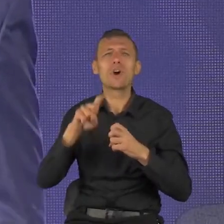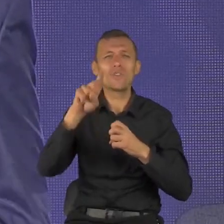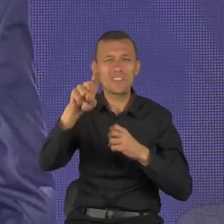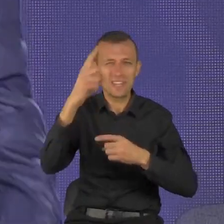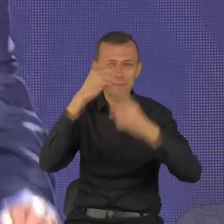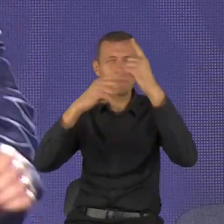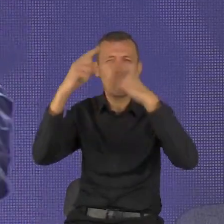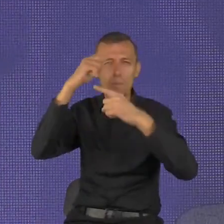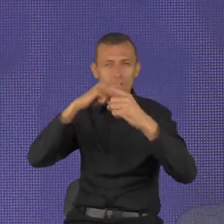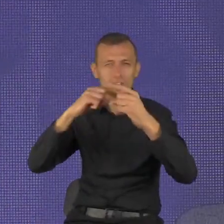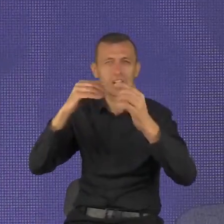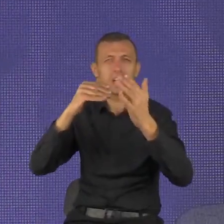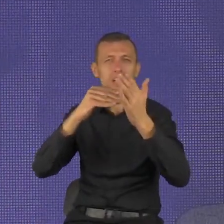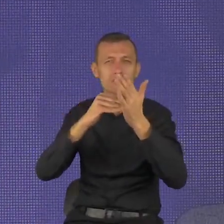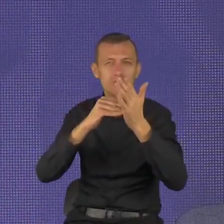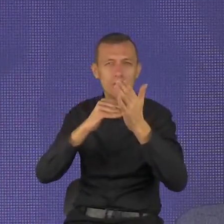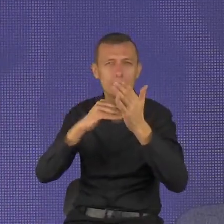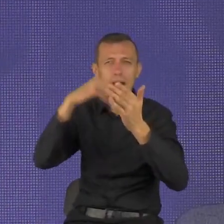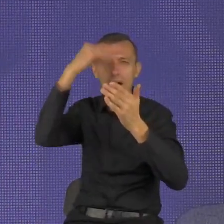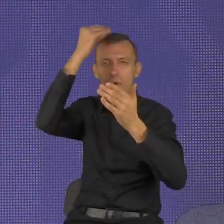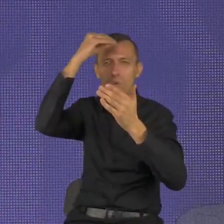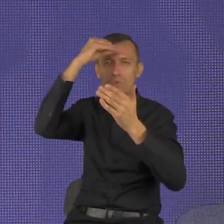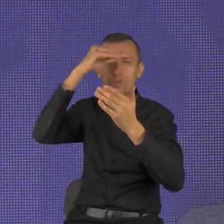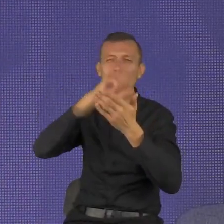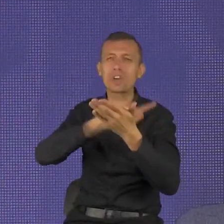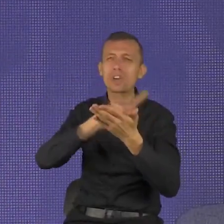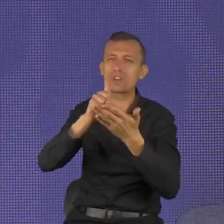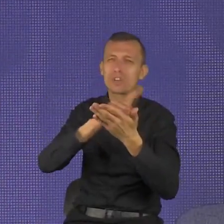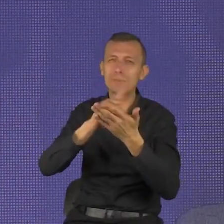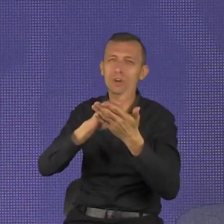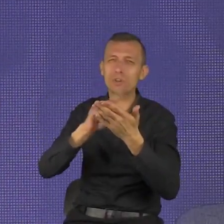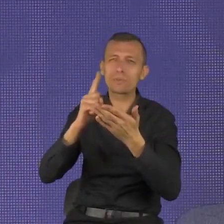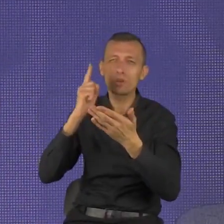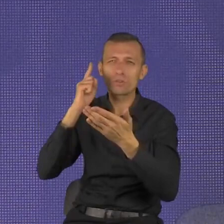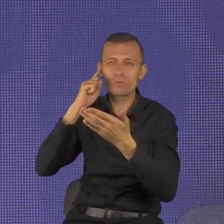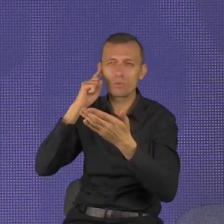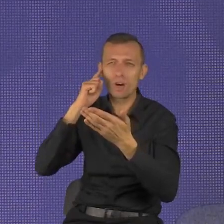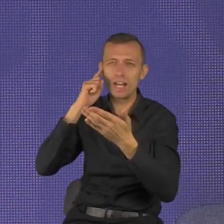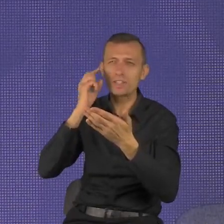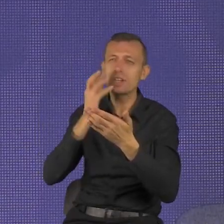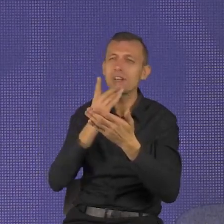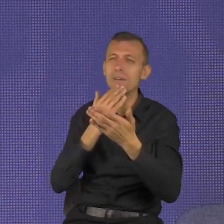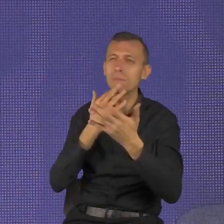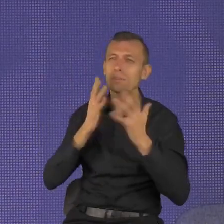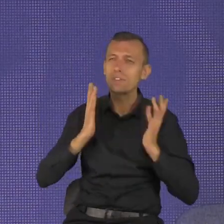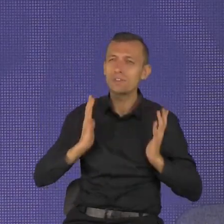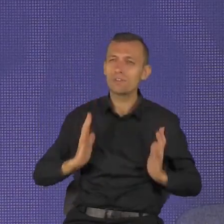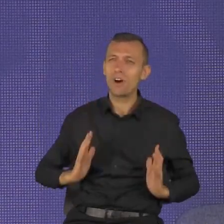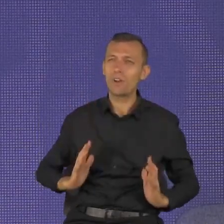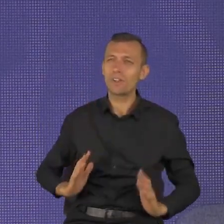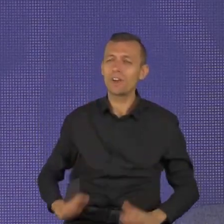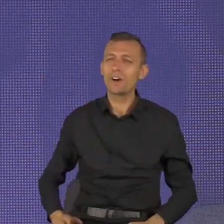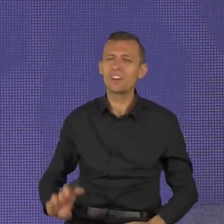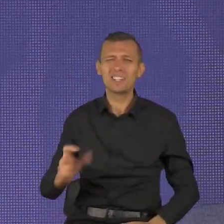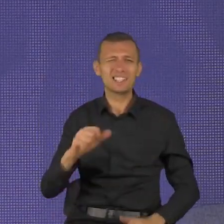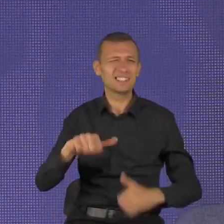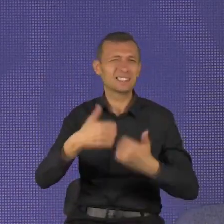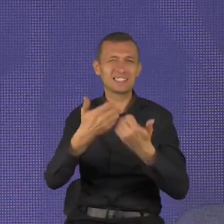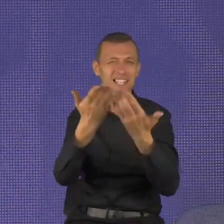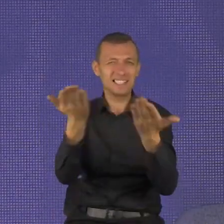powolnym w mówieniu. Bo jeśli to zrobisz, to nauczysz się rozprawiać ze swoim gniewem.